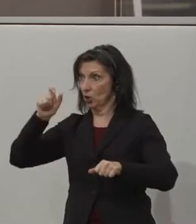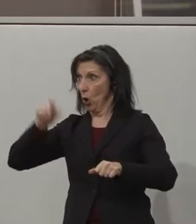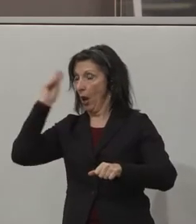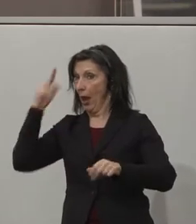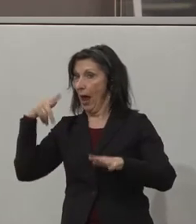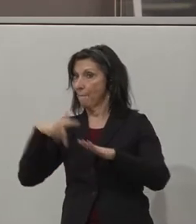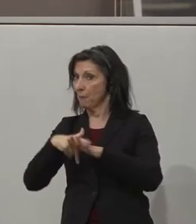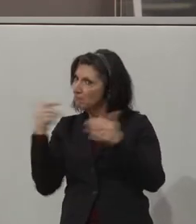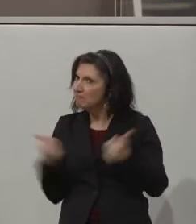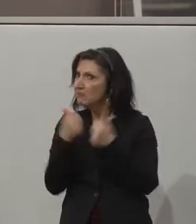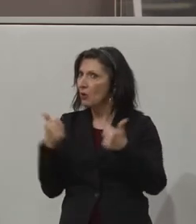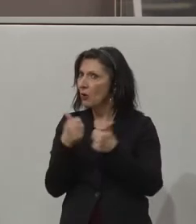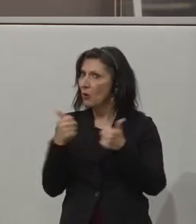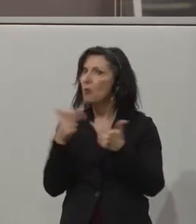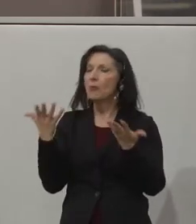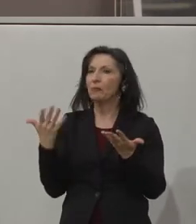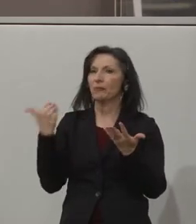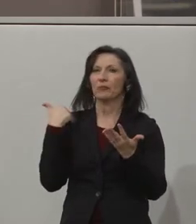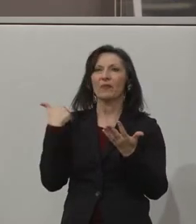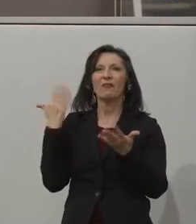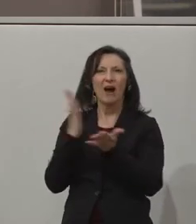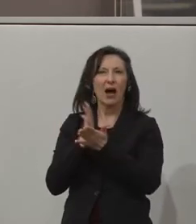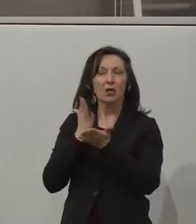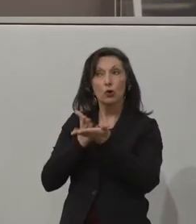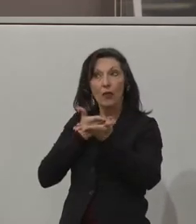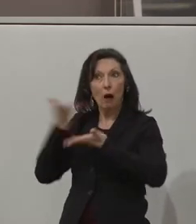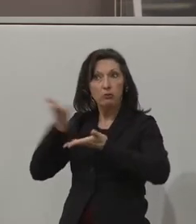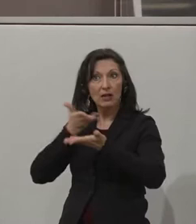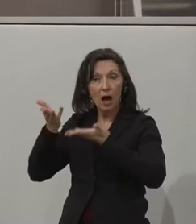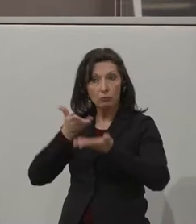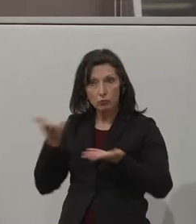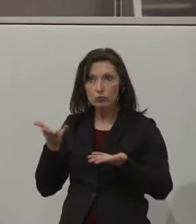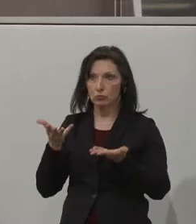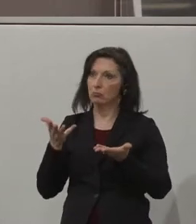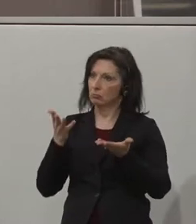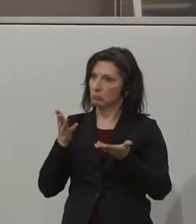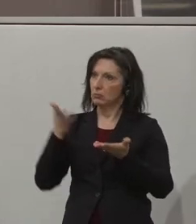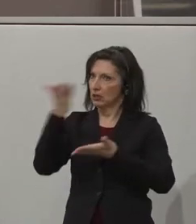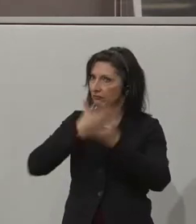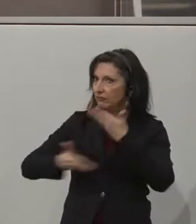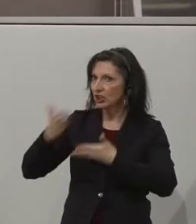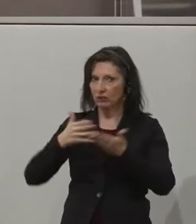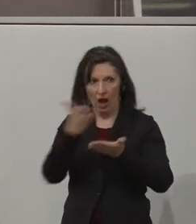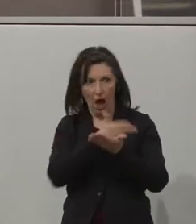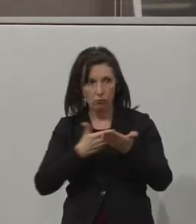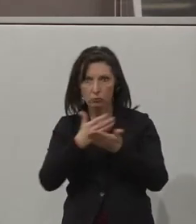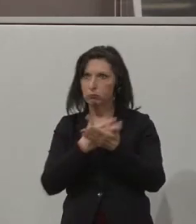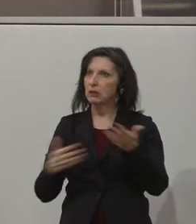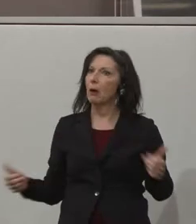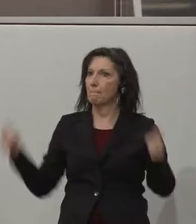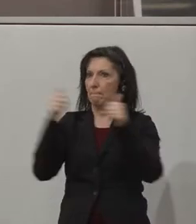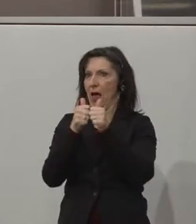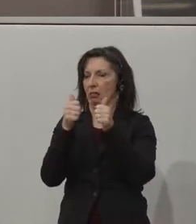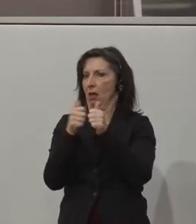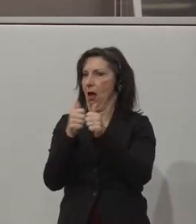Da müssen wir uns zusammensetzen, aber wir haben eh schon vorher gesprochen, dass wir da eine Partnerschaft aus Wirtschaft und Ausbildungsstätten finden. Und